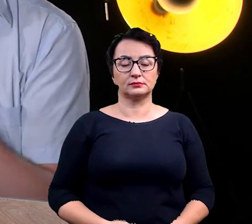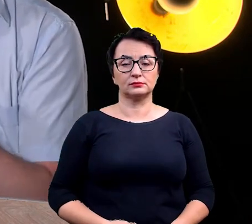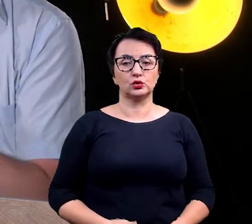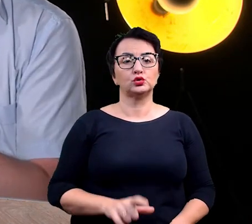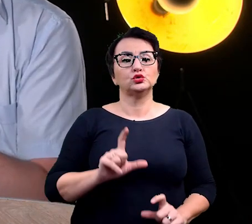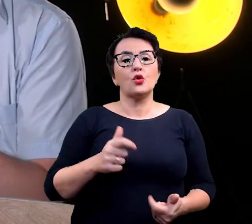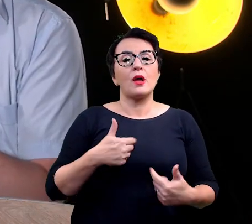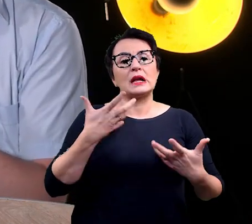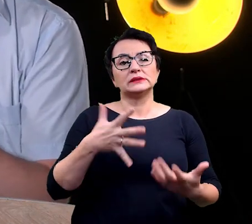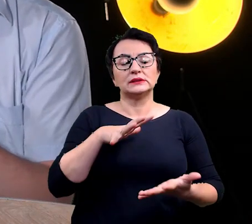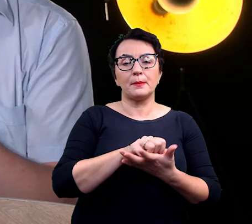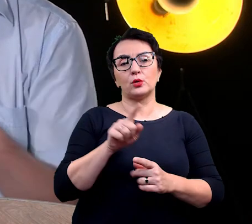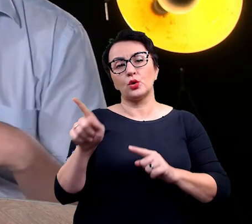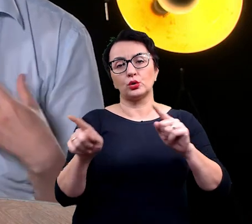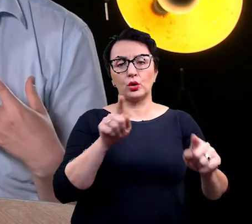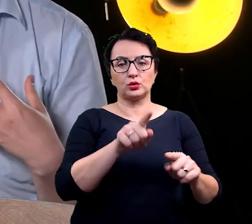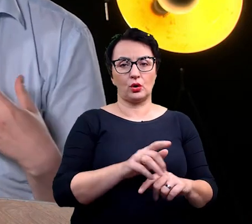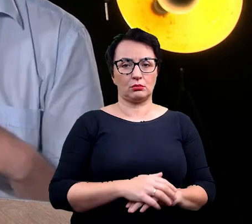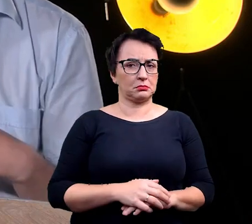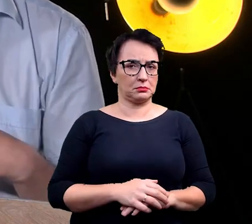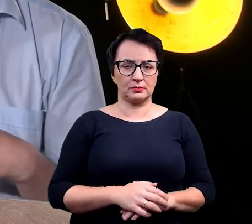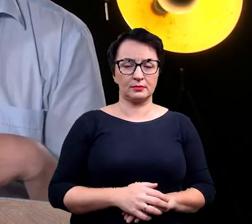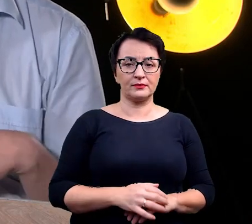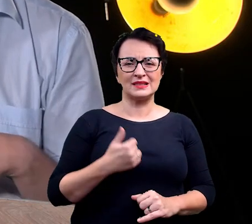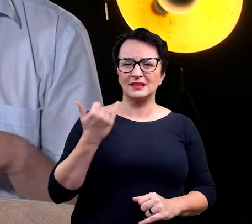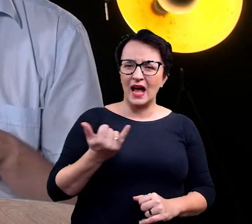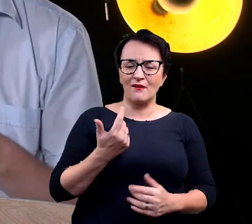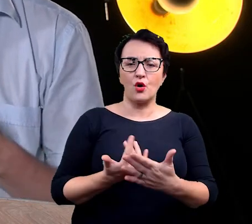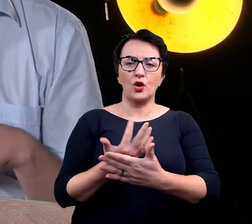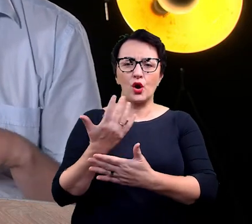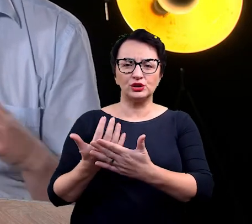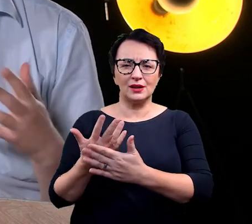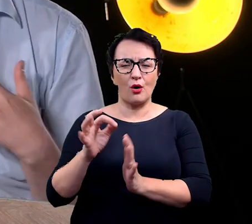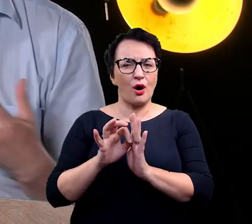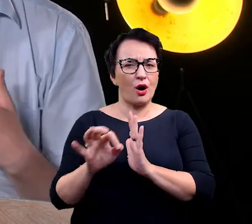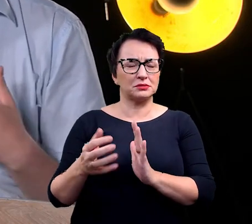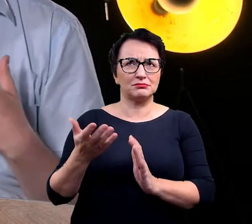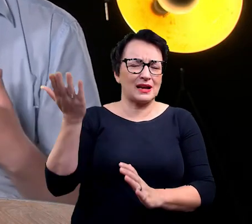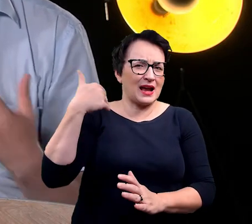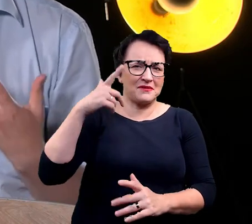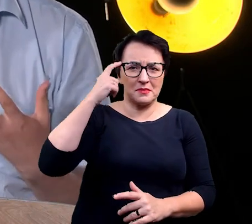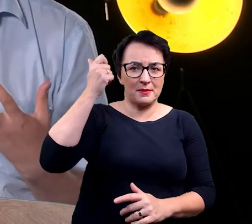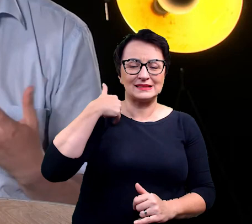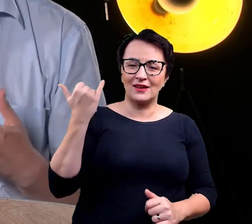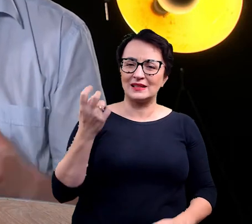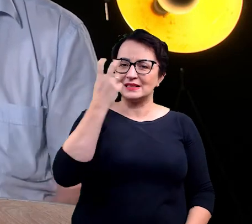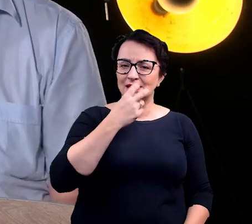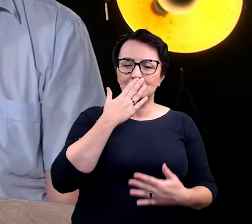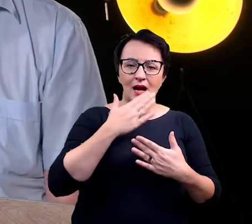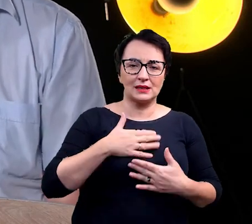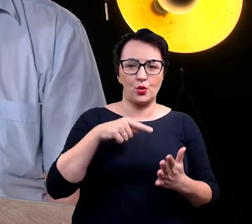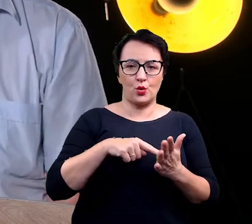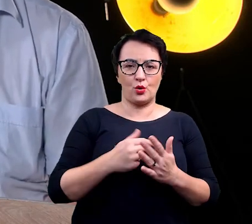ja bym chciał się zajmować w obrębie biologii, bo zawsze rośliny właściwie, odkąd pamiętam, mnie interesowały i pasjonowały.